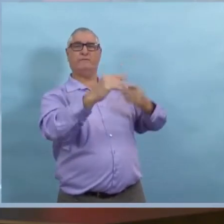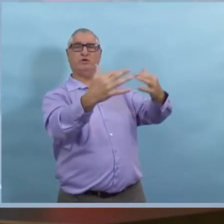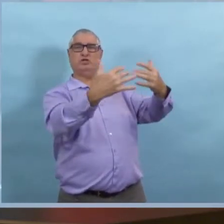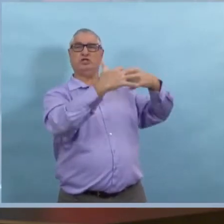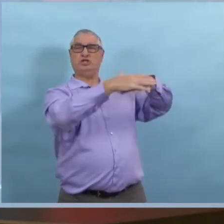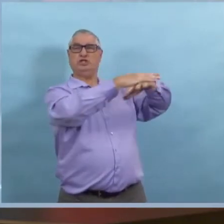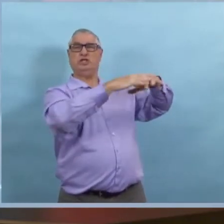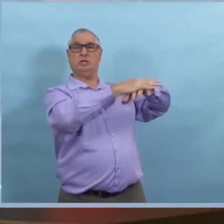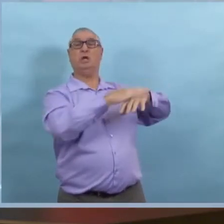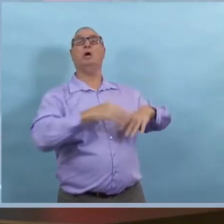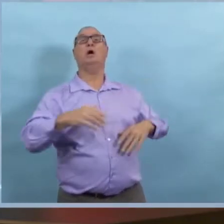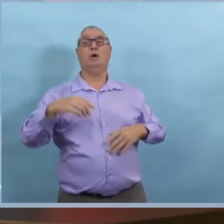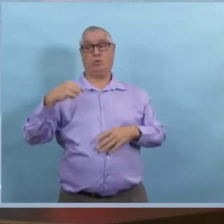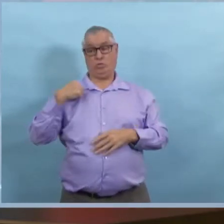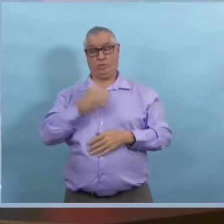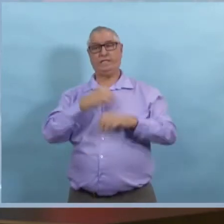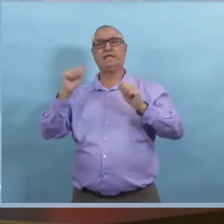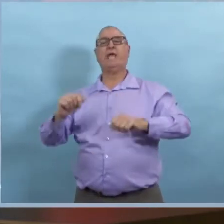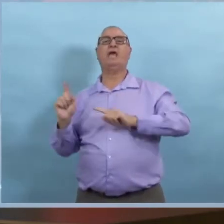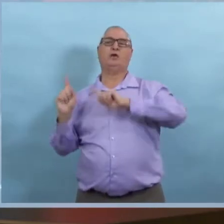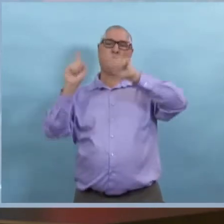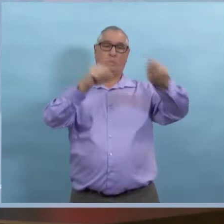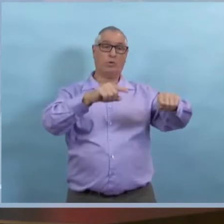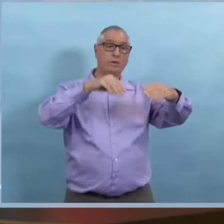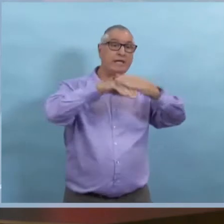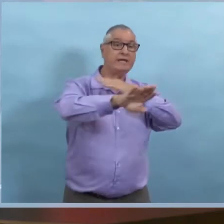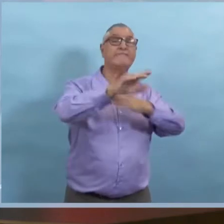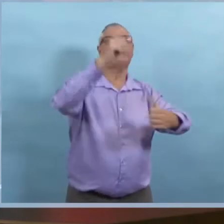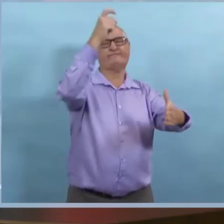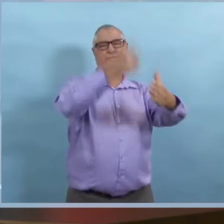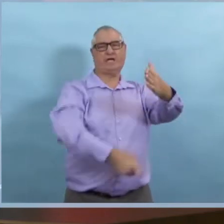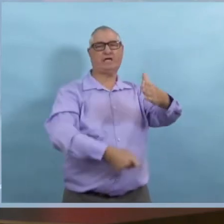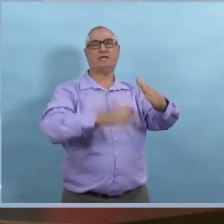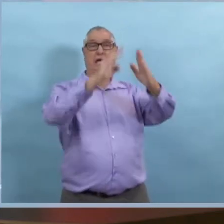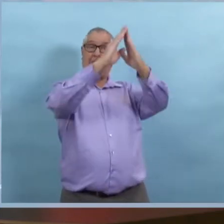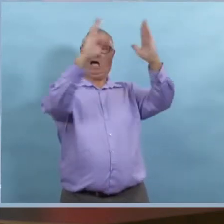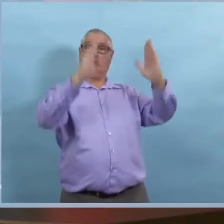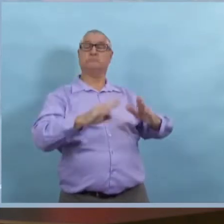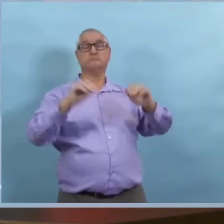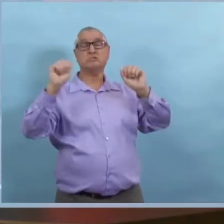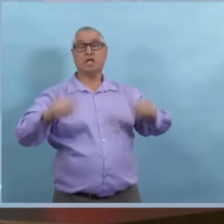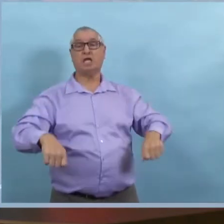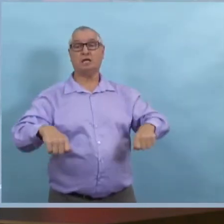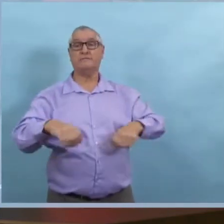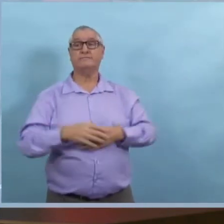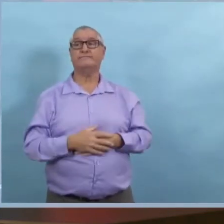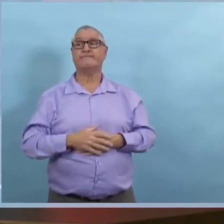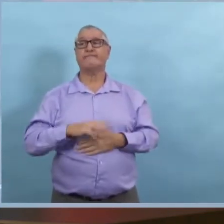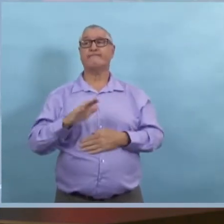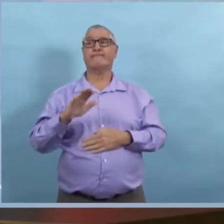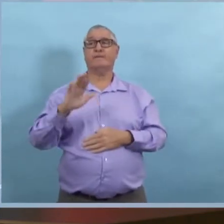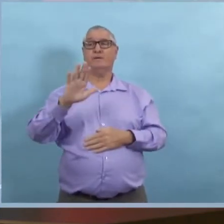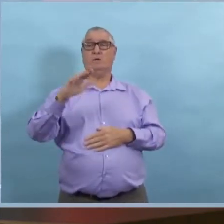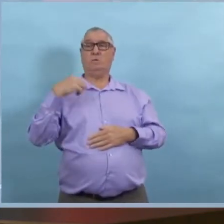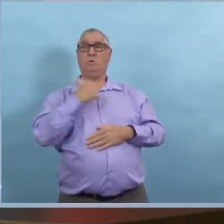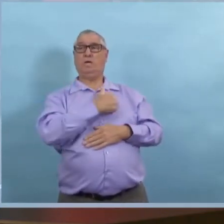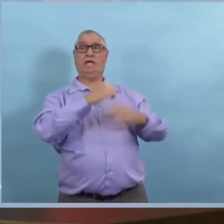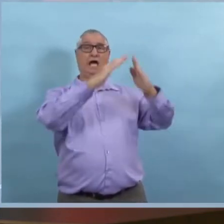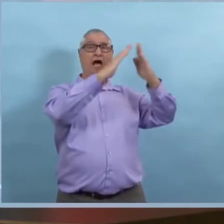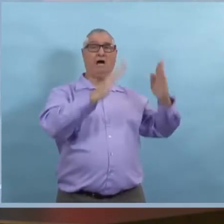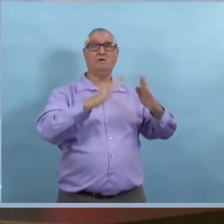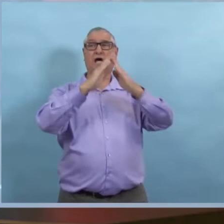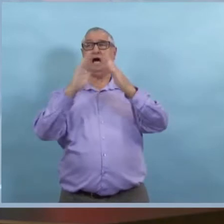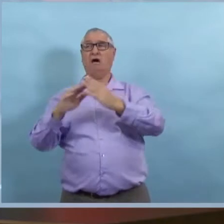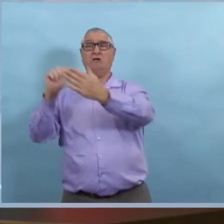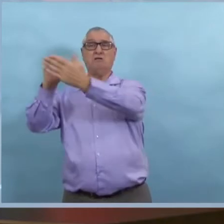maison et que c'est évident à cause du bruit ou de la circulation dans cet endroit-là, c'est certainement là qu'on pourrait envoyer des personnes qui vont